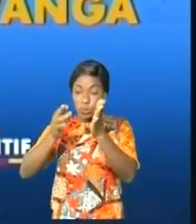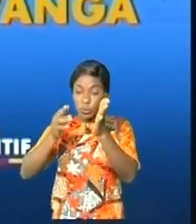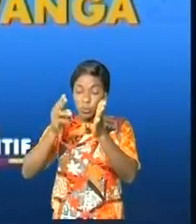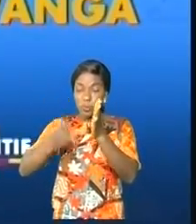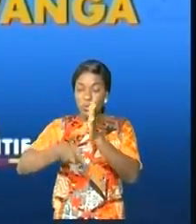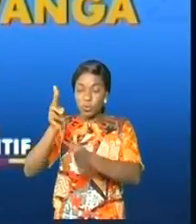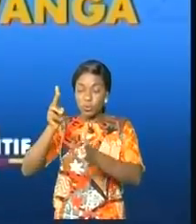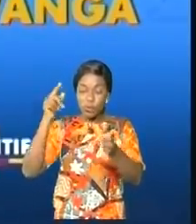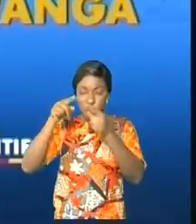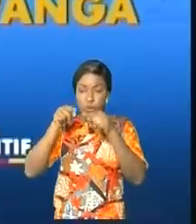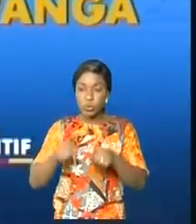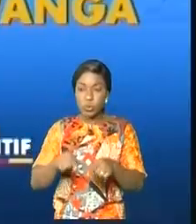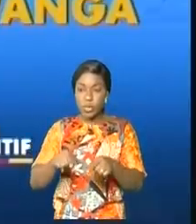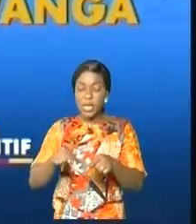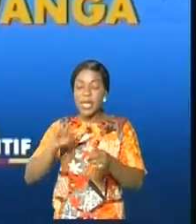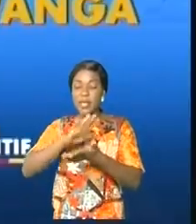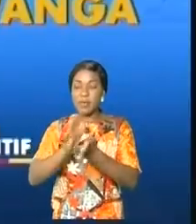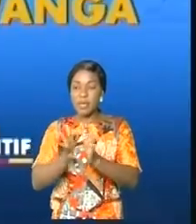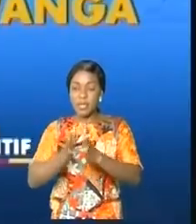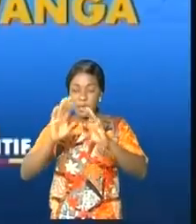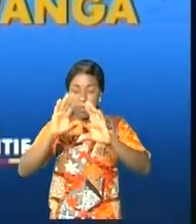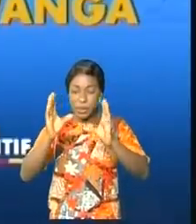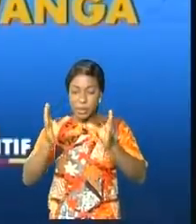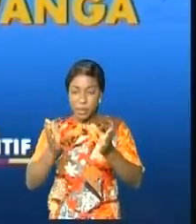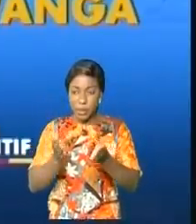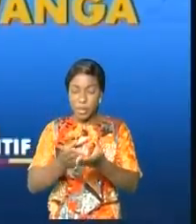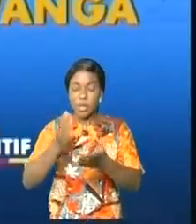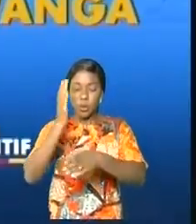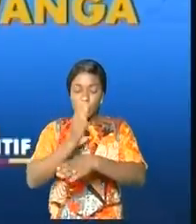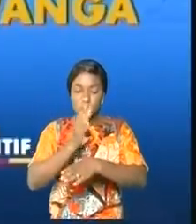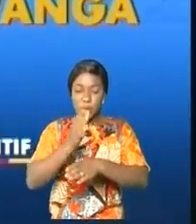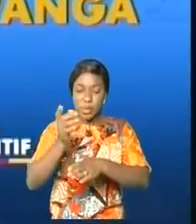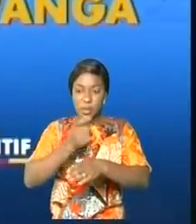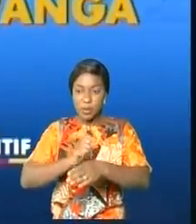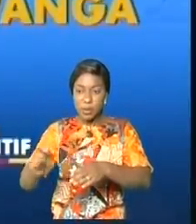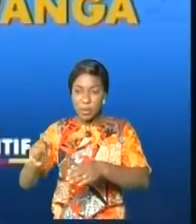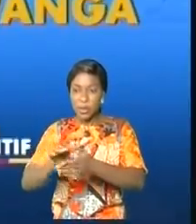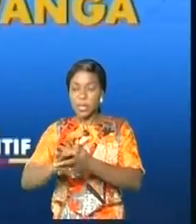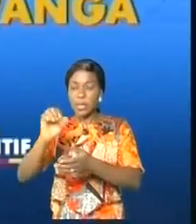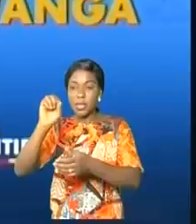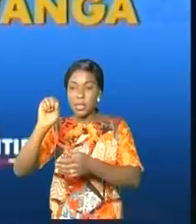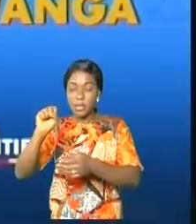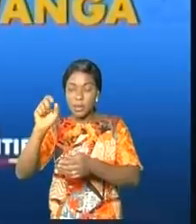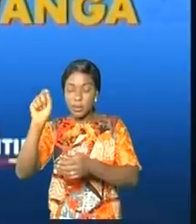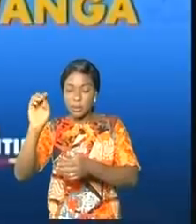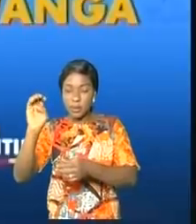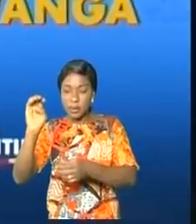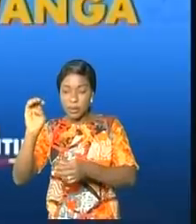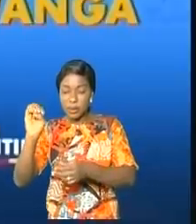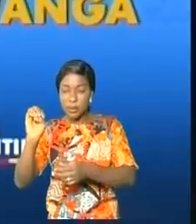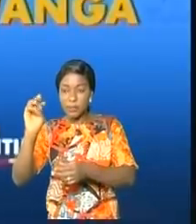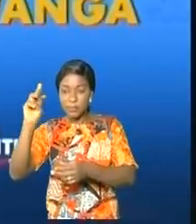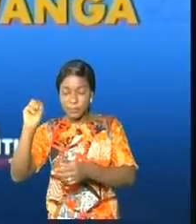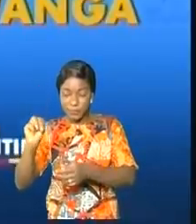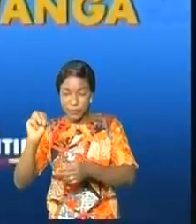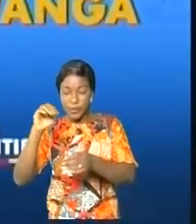et environnement du Congo et puis du conseil d'administration de l'ISTEM, Institut supérieur des techniques médicales de Kenya